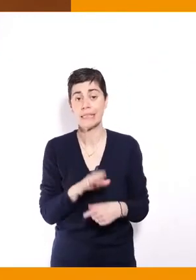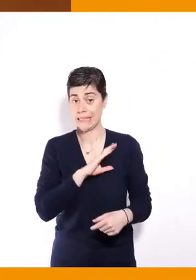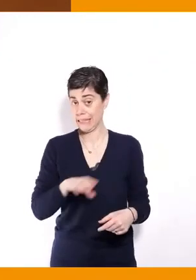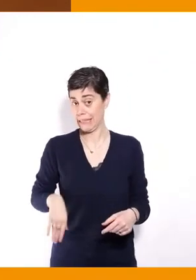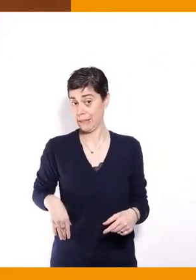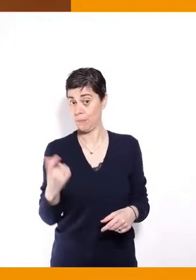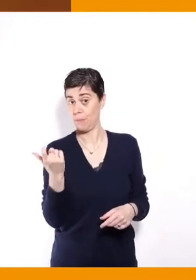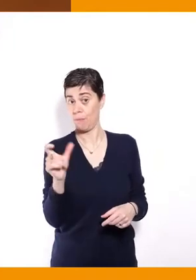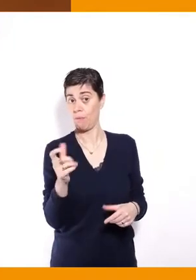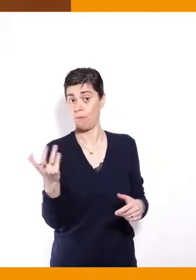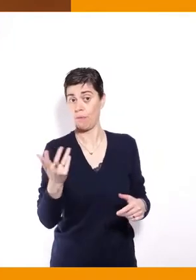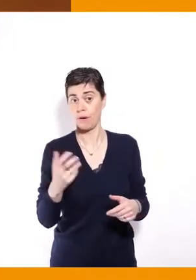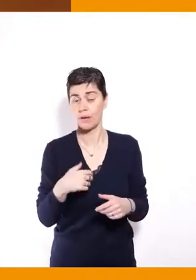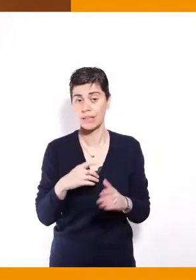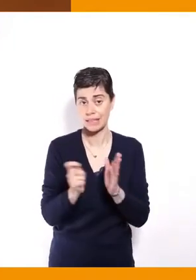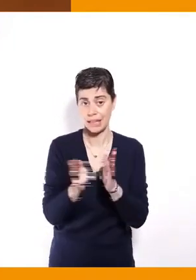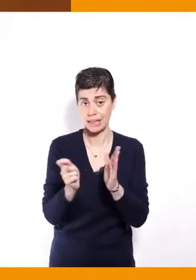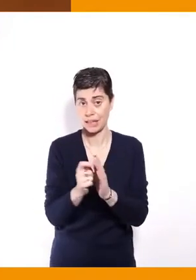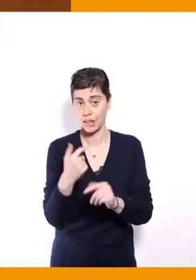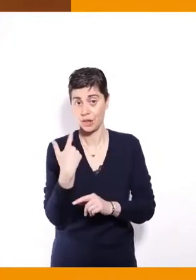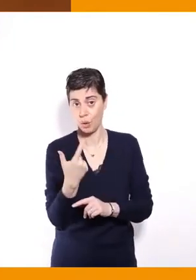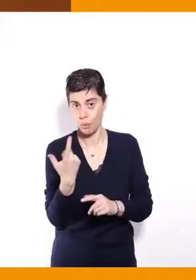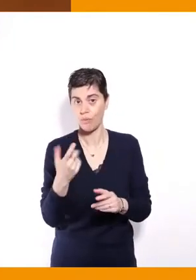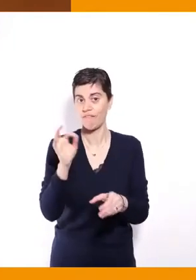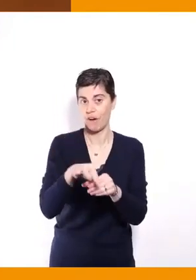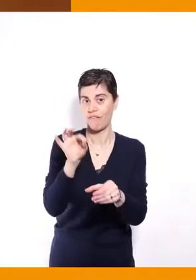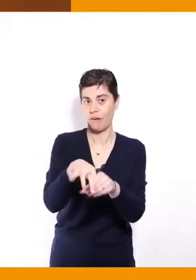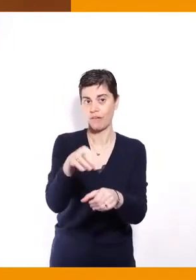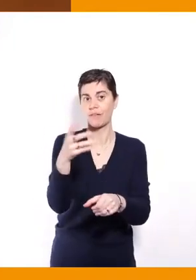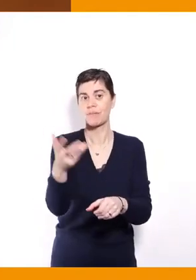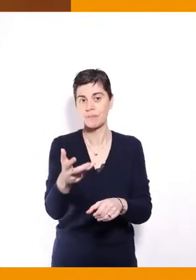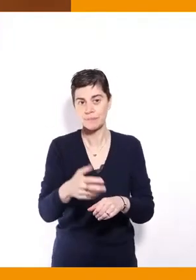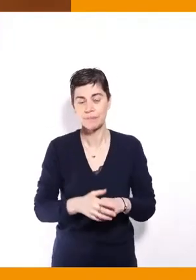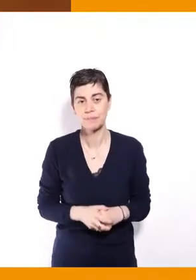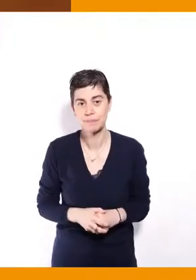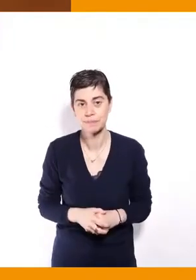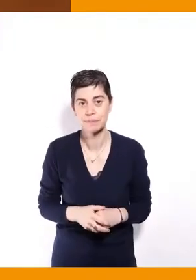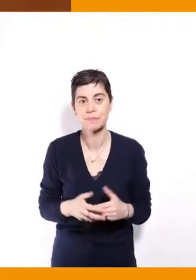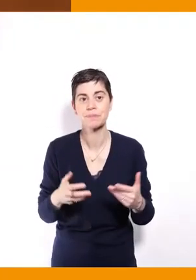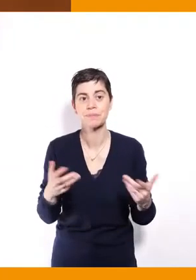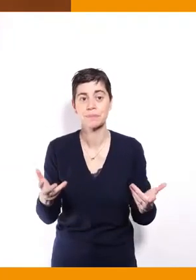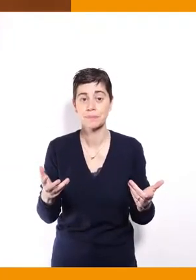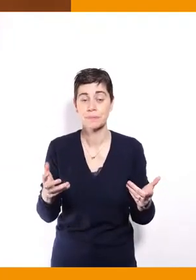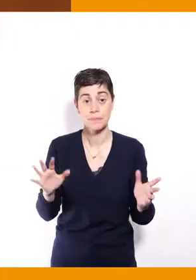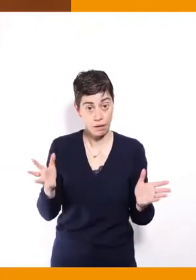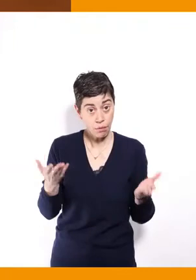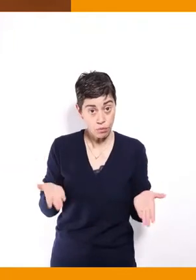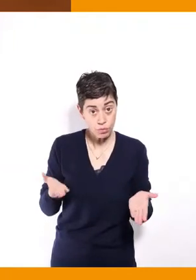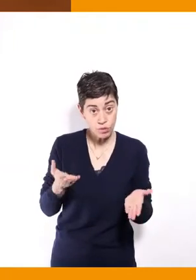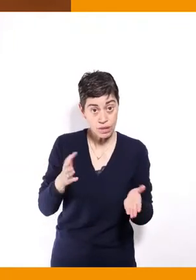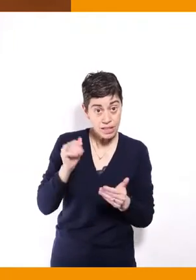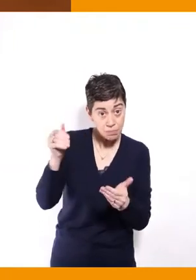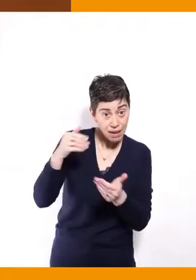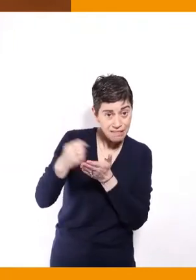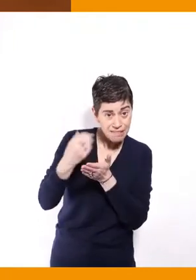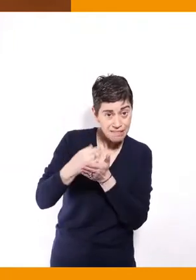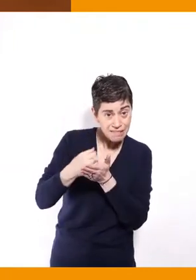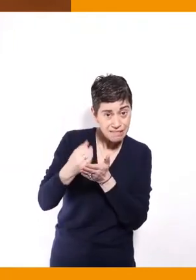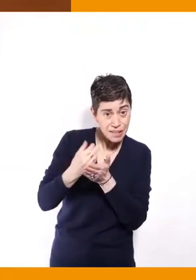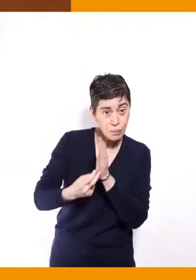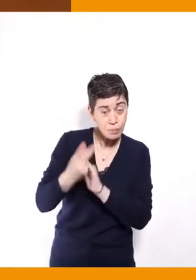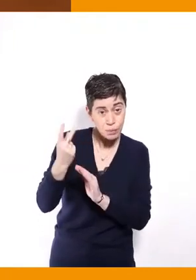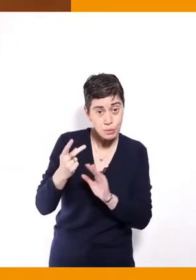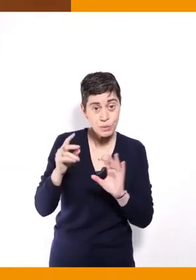rappeler les deux dates des deux tours en espérant que vous ayez pu à la fois en savoir un peu plus notamment par le biais de